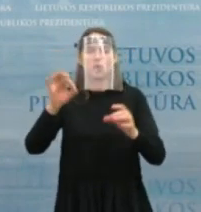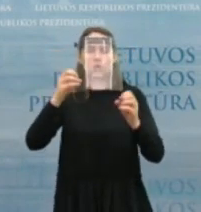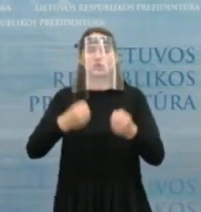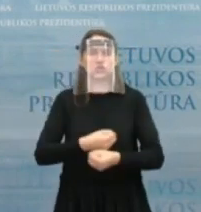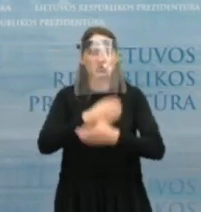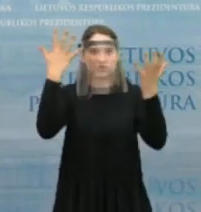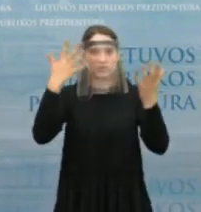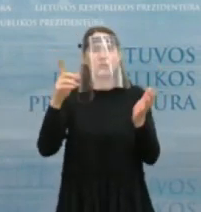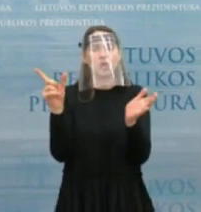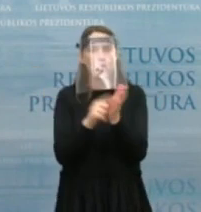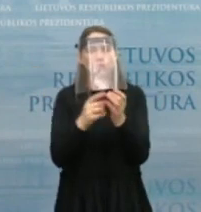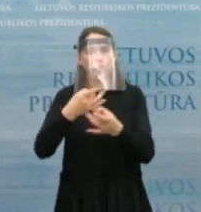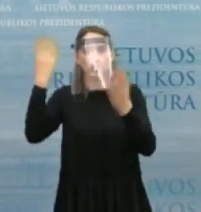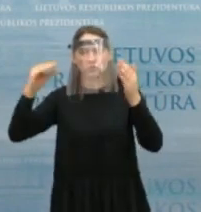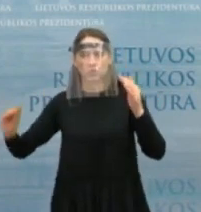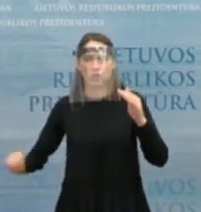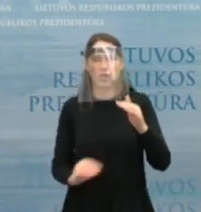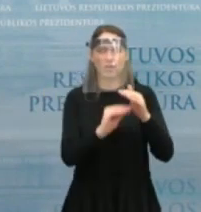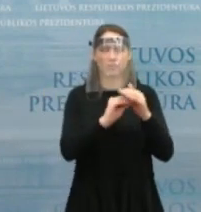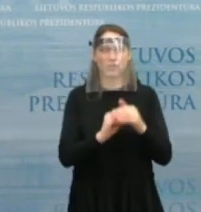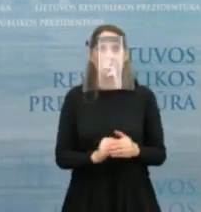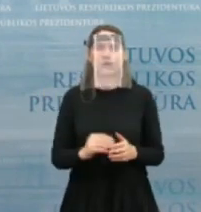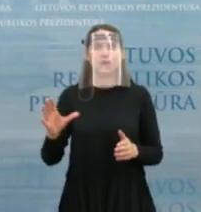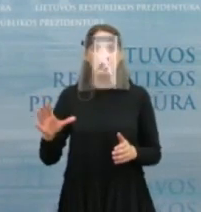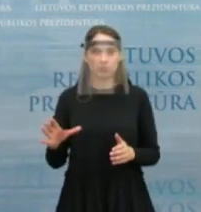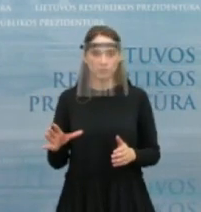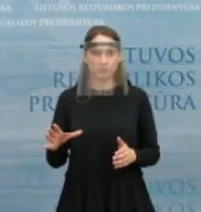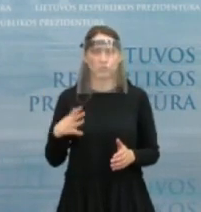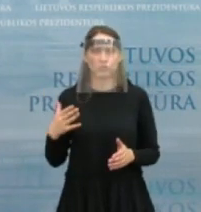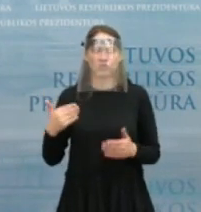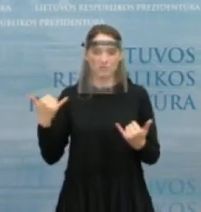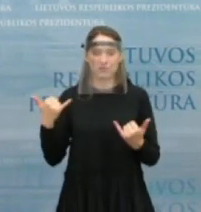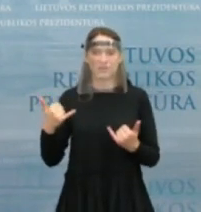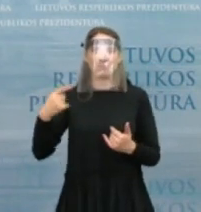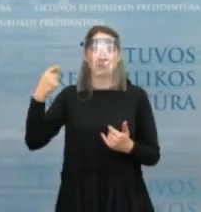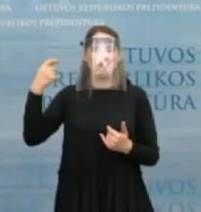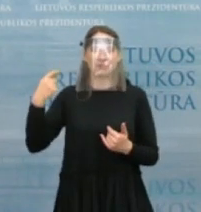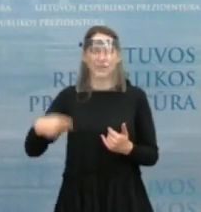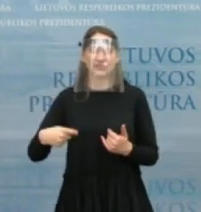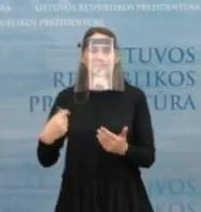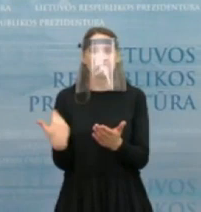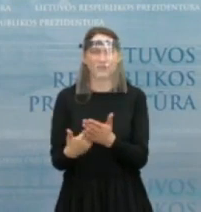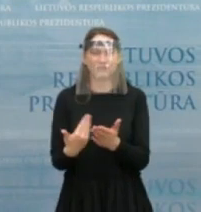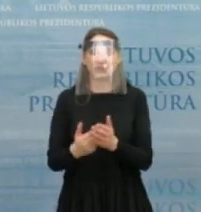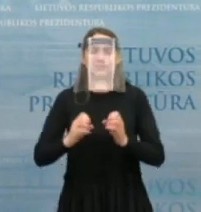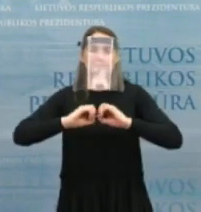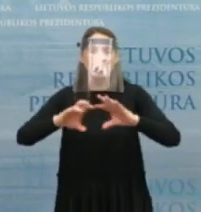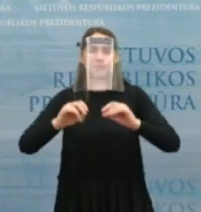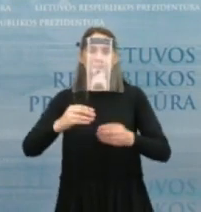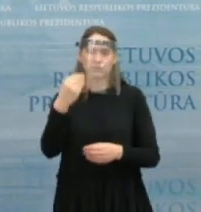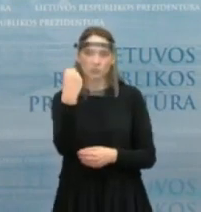paraštėjai. O prieš mane kalbėjęs prezidento atstovos spaudo irgi labai puikiai padarė apžvalgą